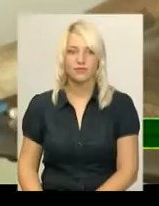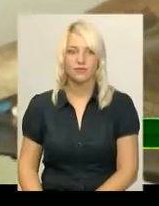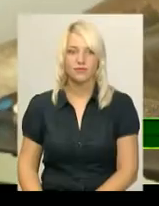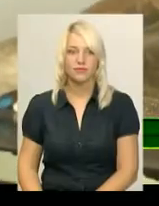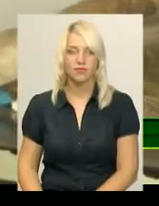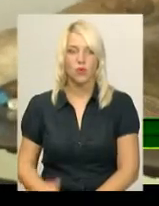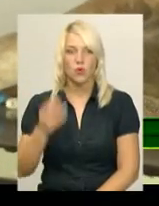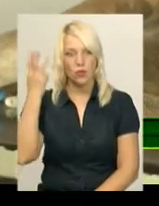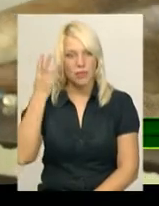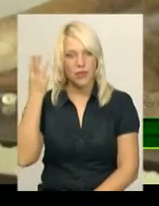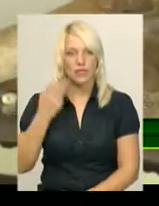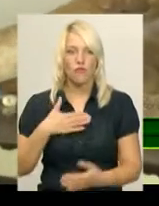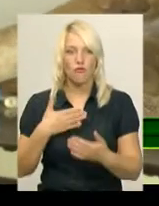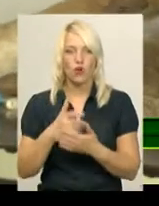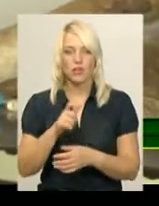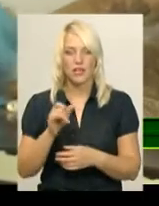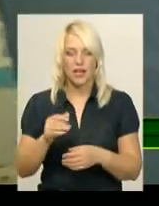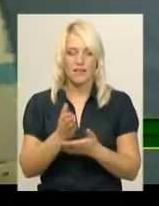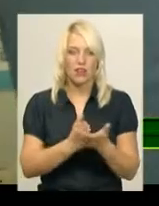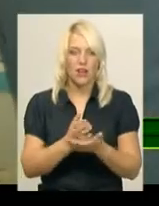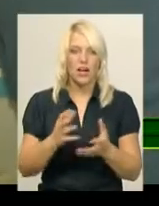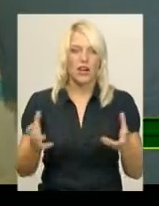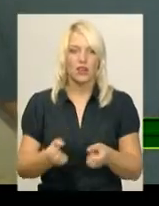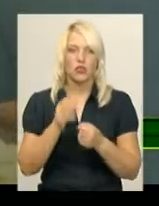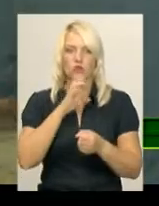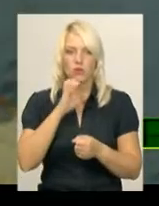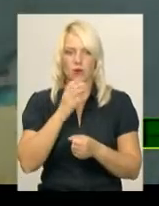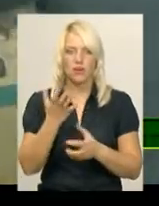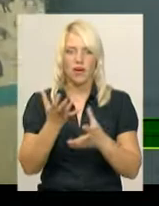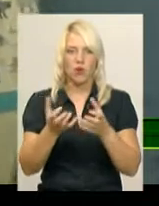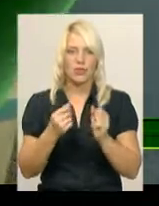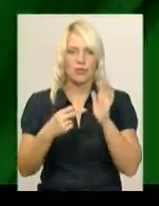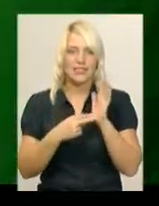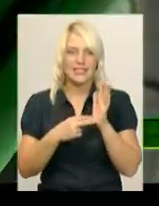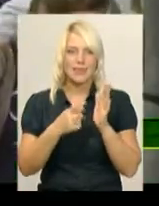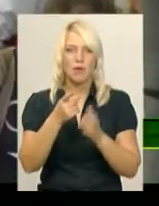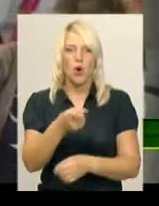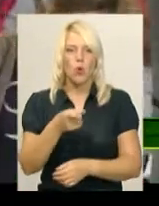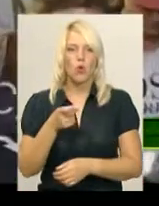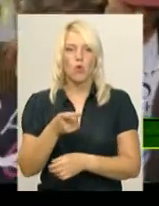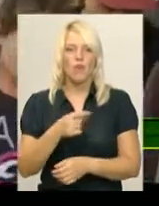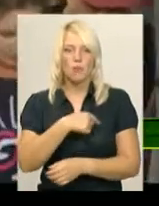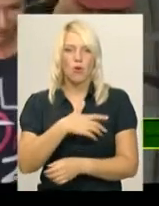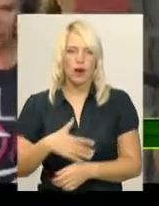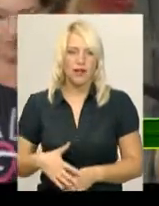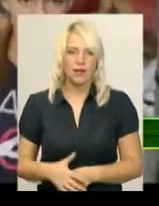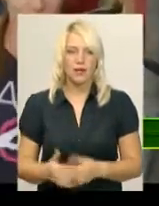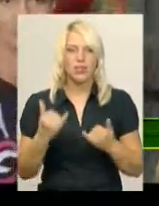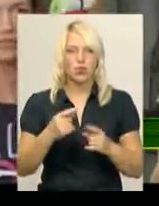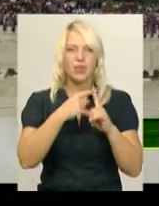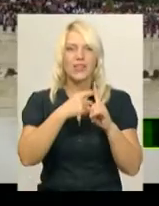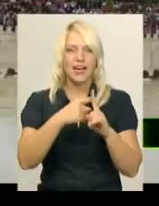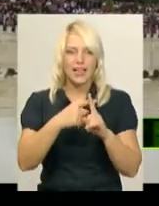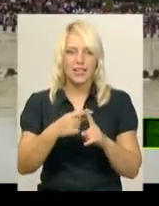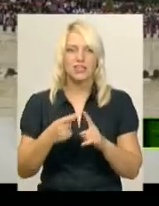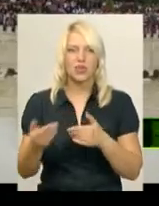У Хмельницькому волонтери і ветеринари рятують собаку, яка отримала сім кульових поранень. Відсьогодні хресні дороги на Прощу